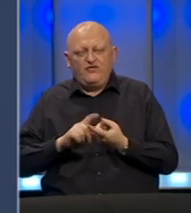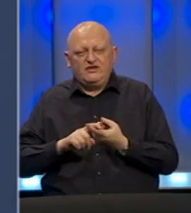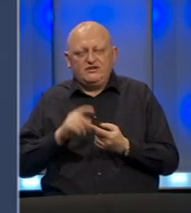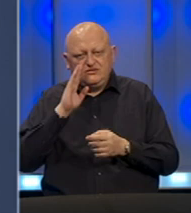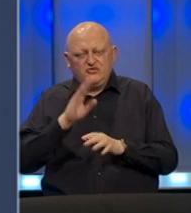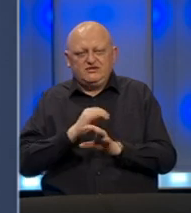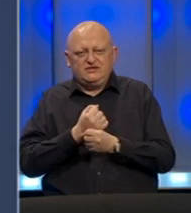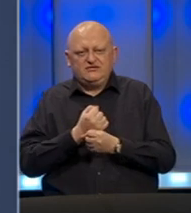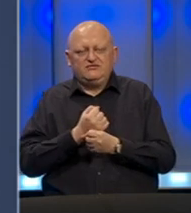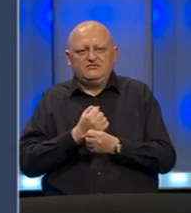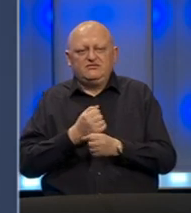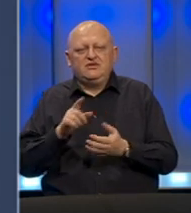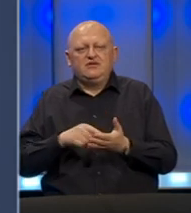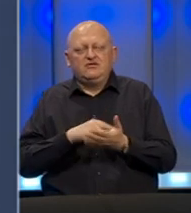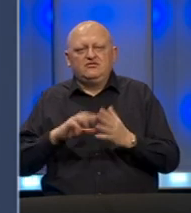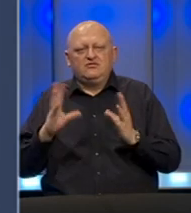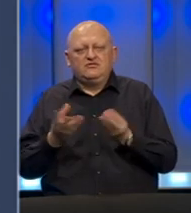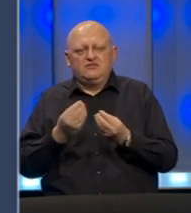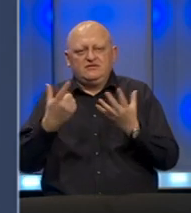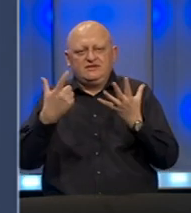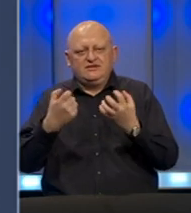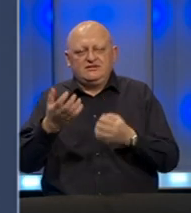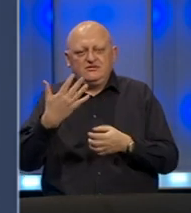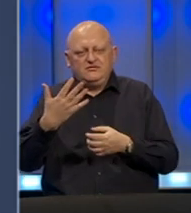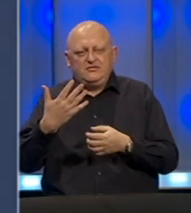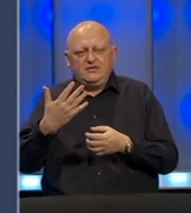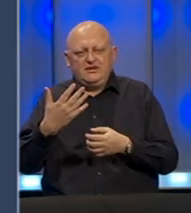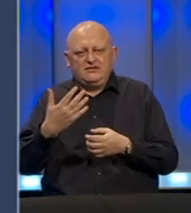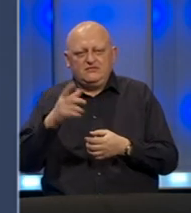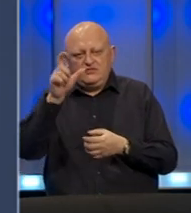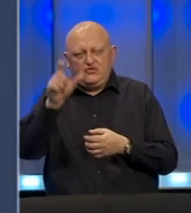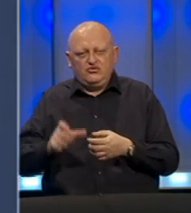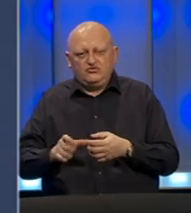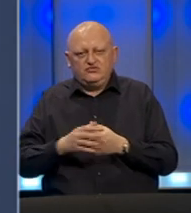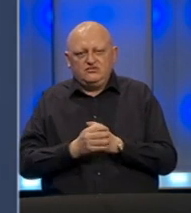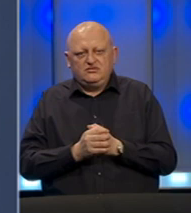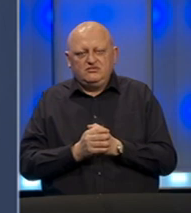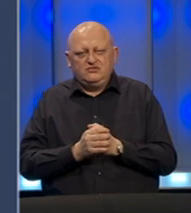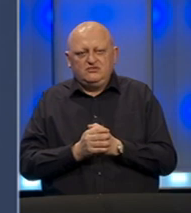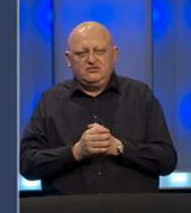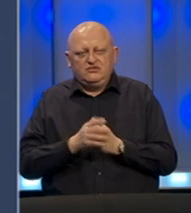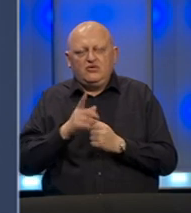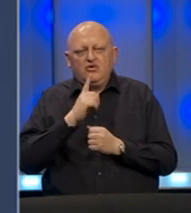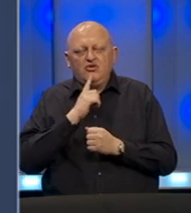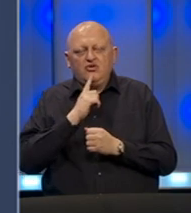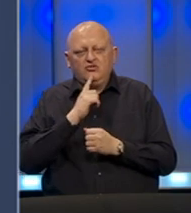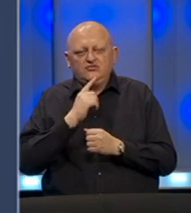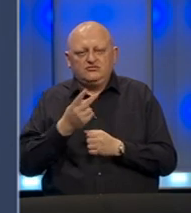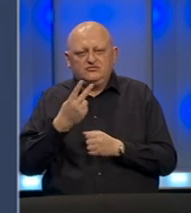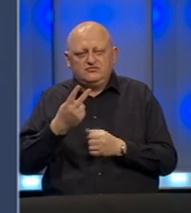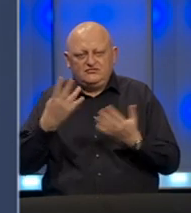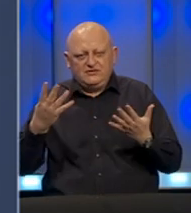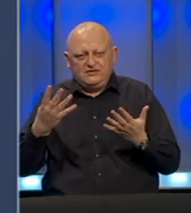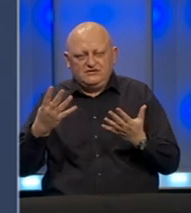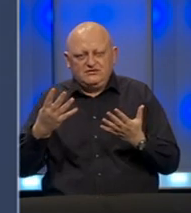Bosne i Hercegovine testirano je ukupno 750 osoba, od kojih je kod 29